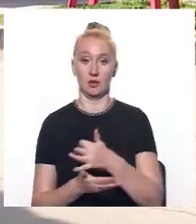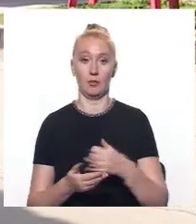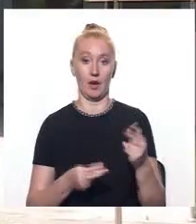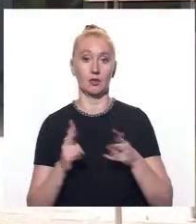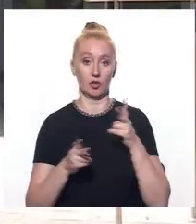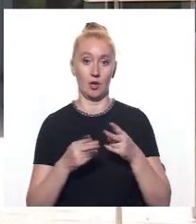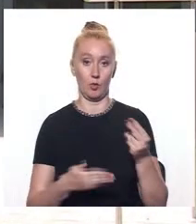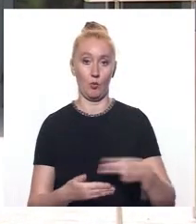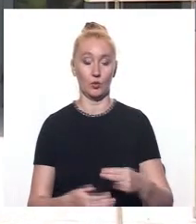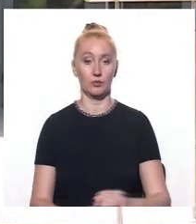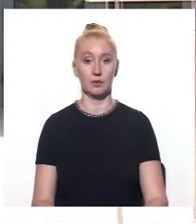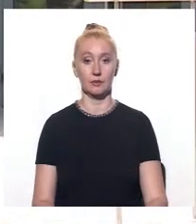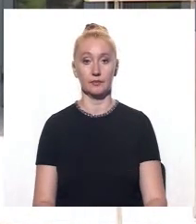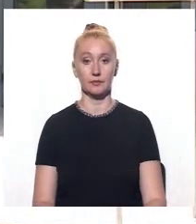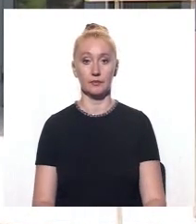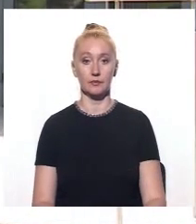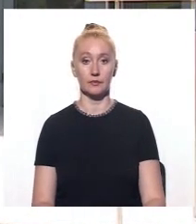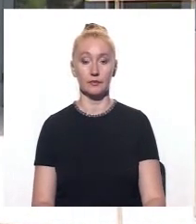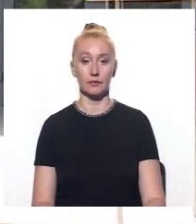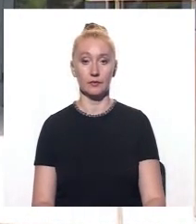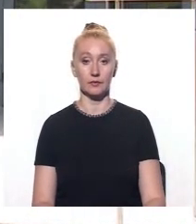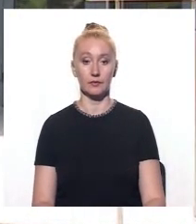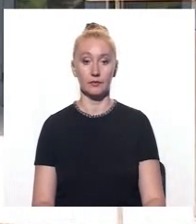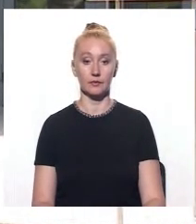Анатолій Євченко, Олександр Шалдибін. Новини на Суспільному. Дніпро.